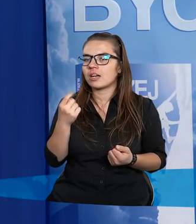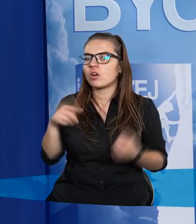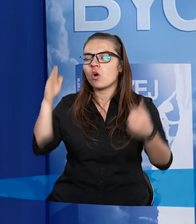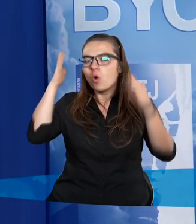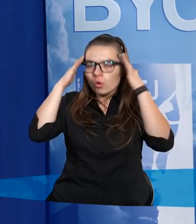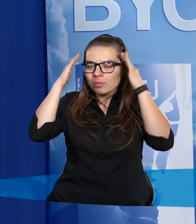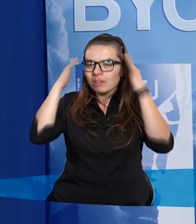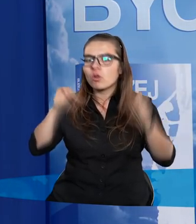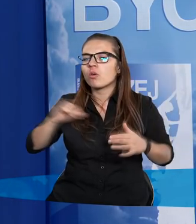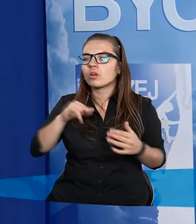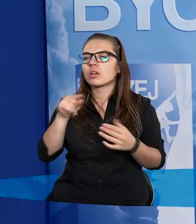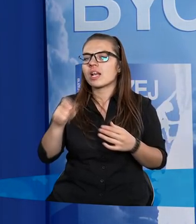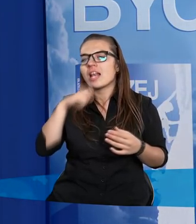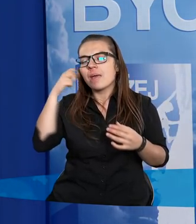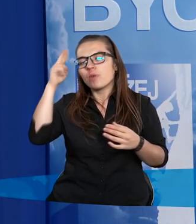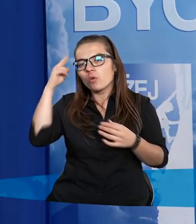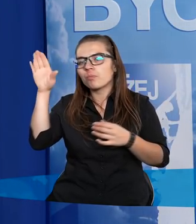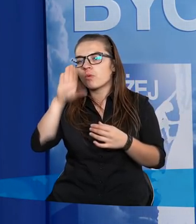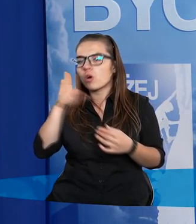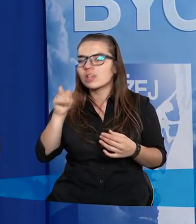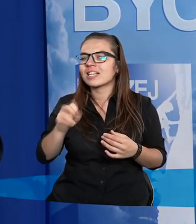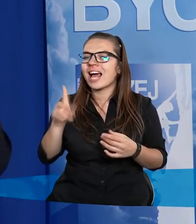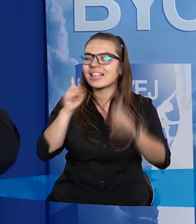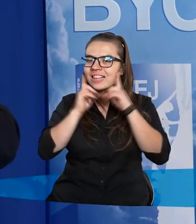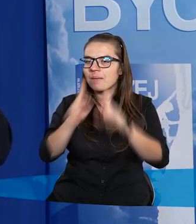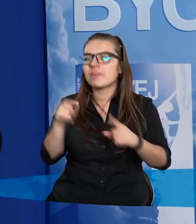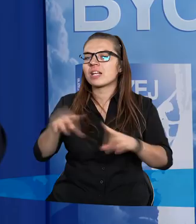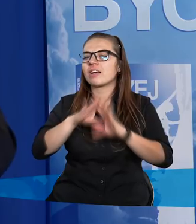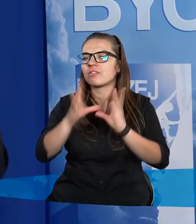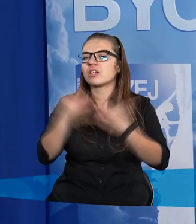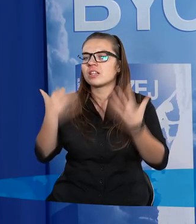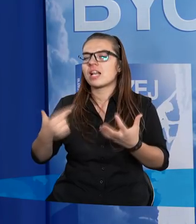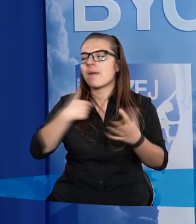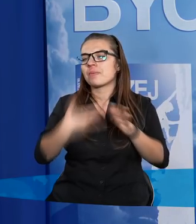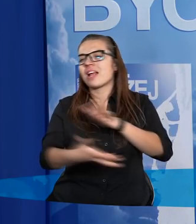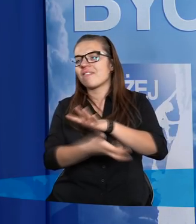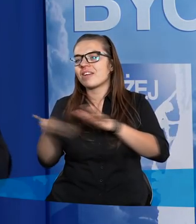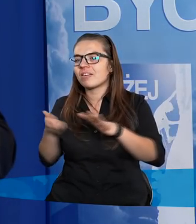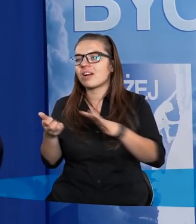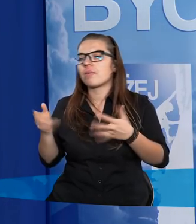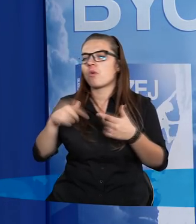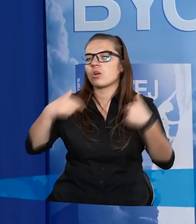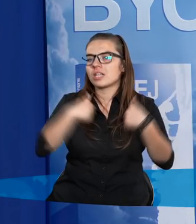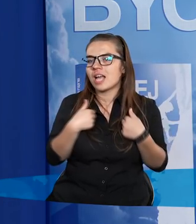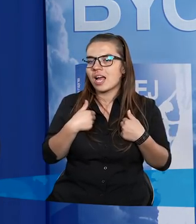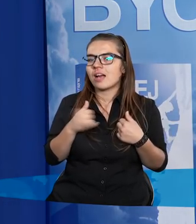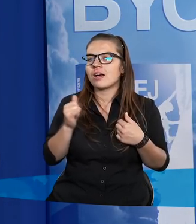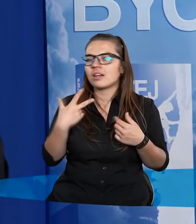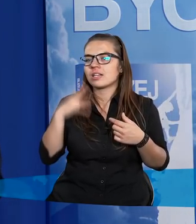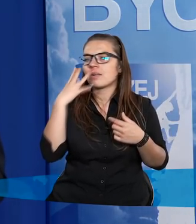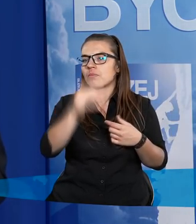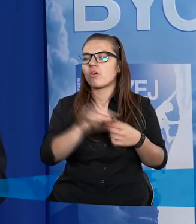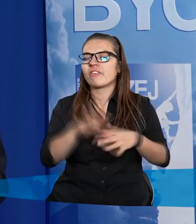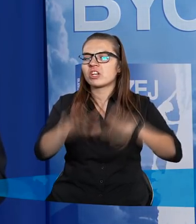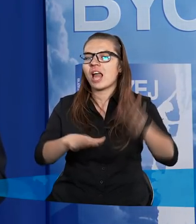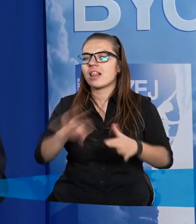uzmysłowiłem sobie, rozumiejąc coraz lepiej Pana Boga, że On tak naprawdę z tego wszystkiego chce mnie wyrwać, bo przecież ja nie poszedłem